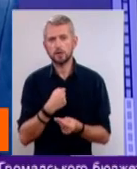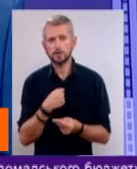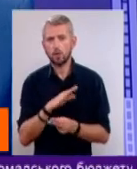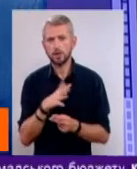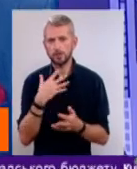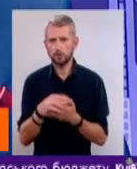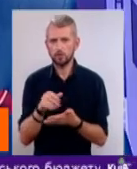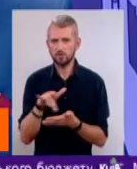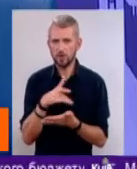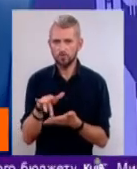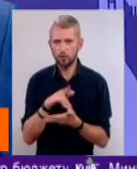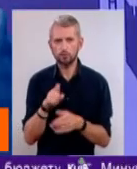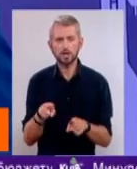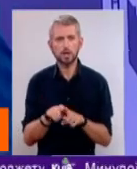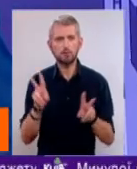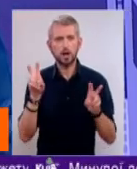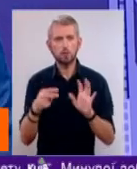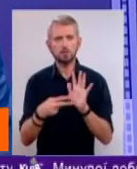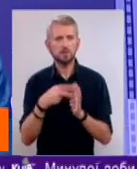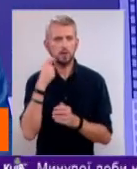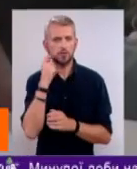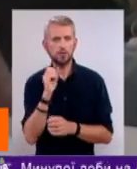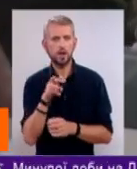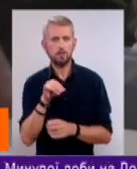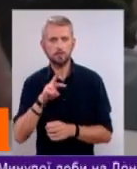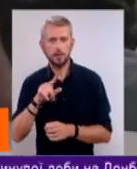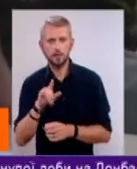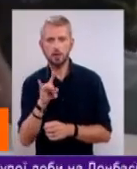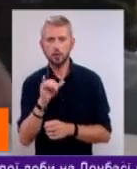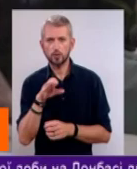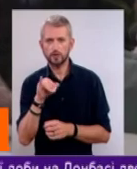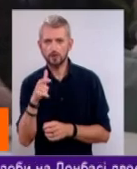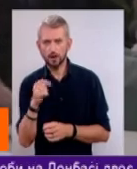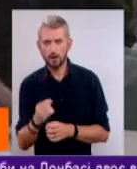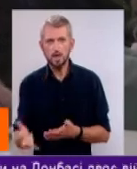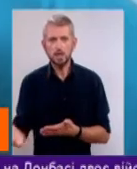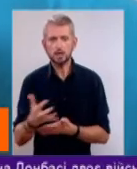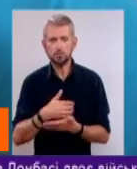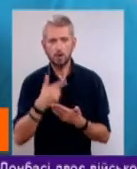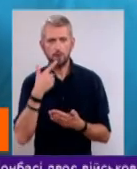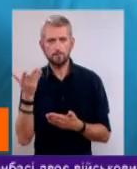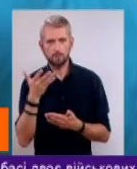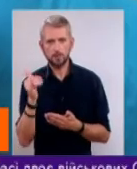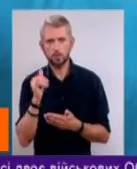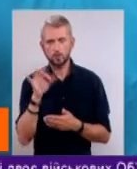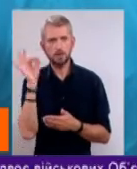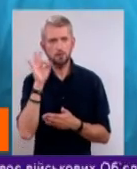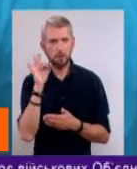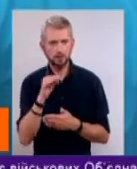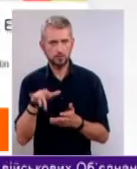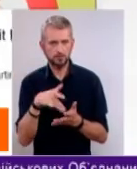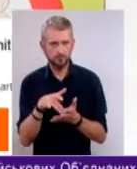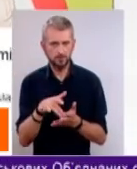а не зі своїм смартфоном». З таким гаслом. Семирічний Еміль Рустіге зібрав мітинг у німецькому Гамбурзі 8